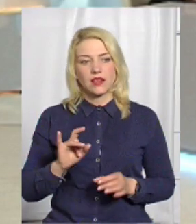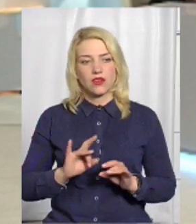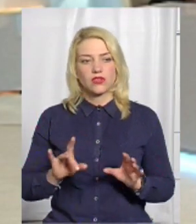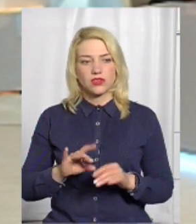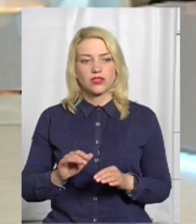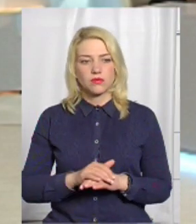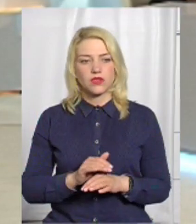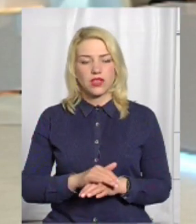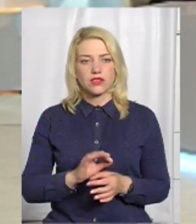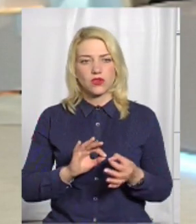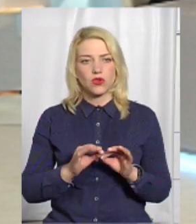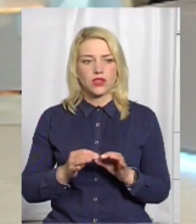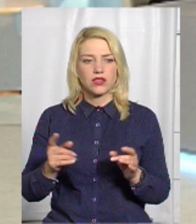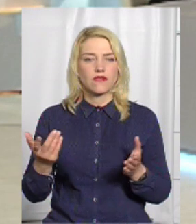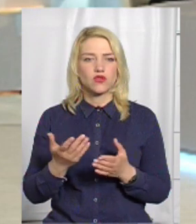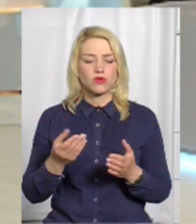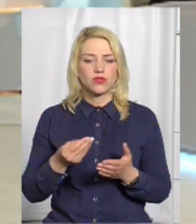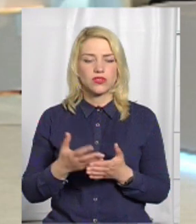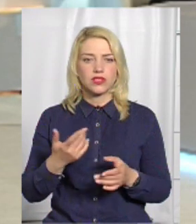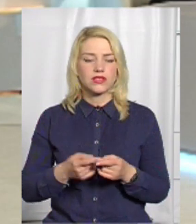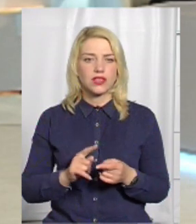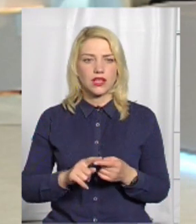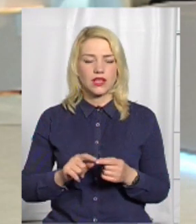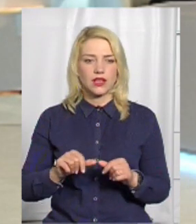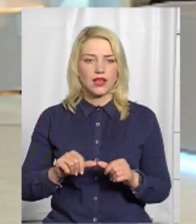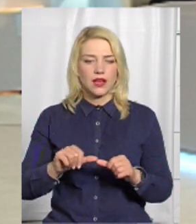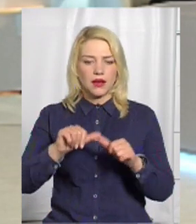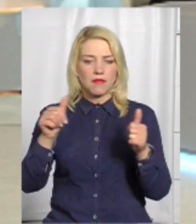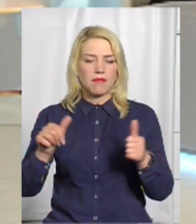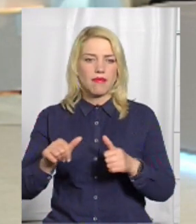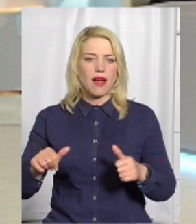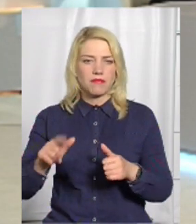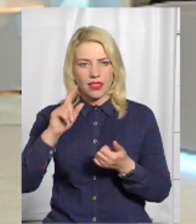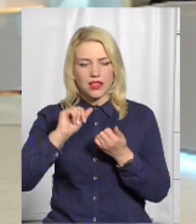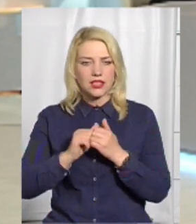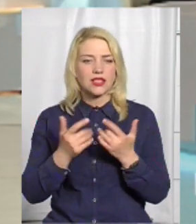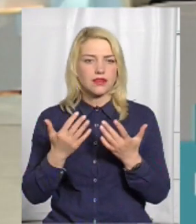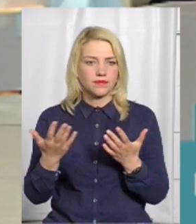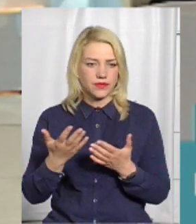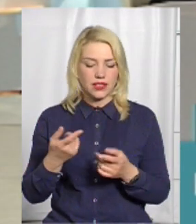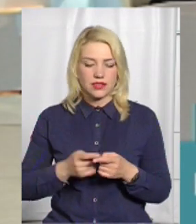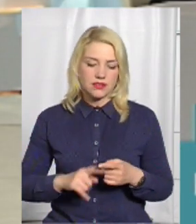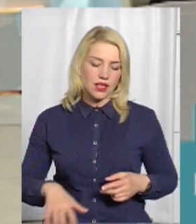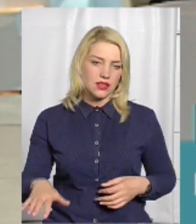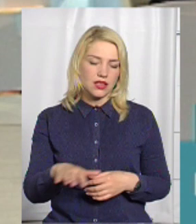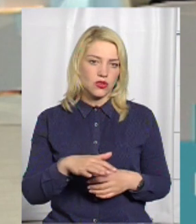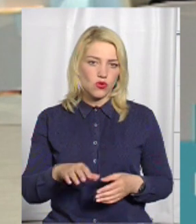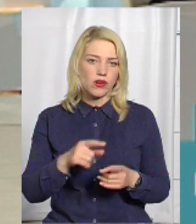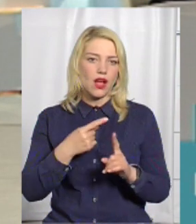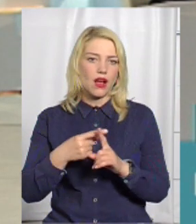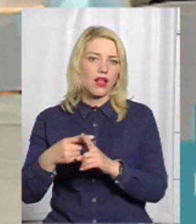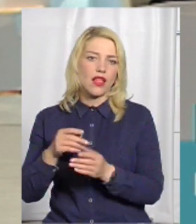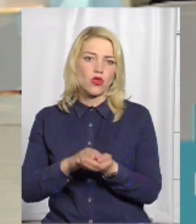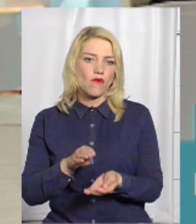у чому цінність цієї пам'ятки? Ну, по суті, територія давнього кладовища